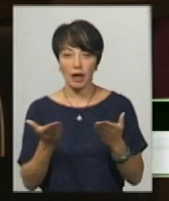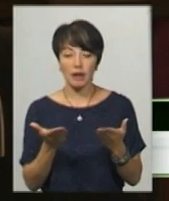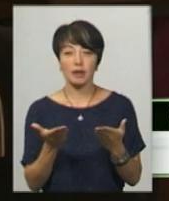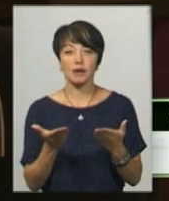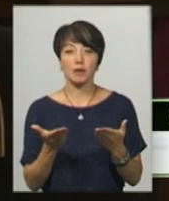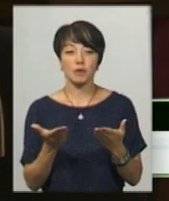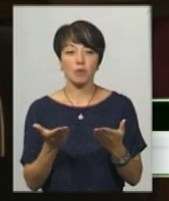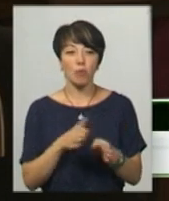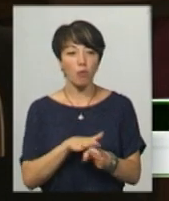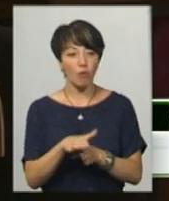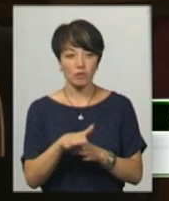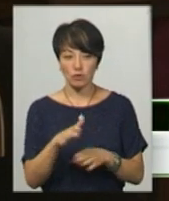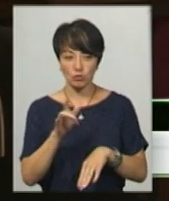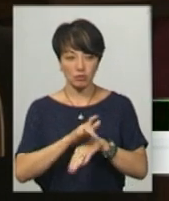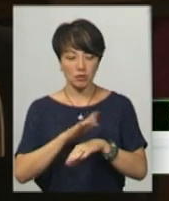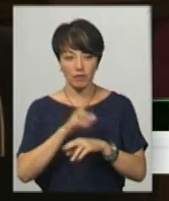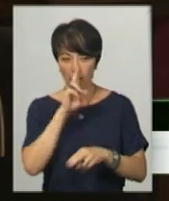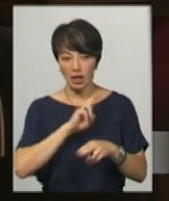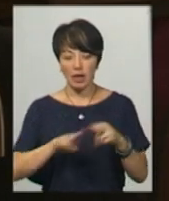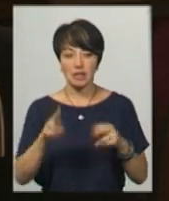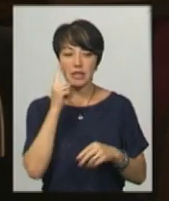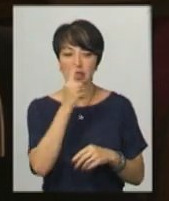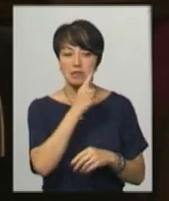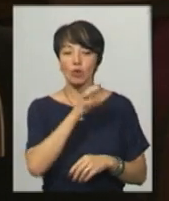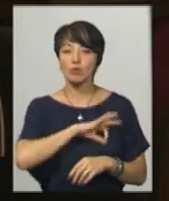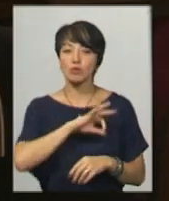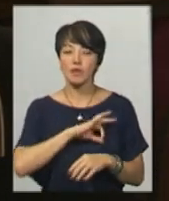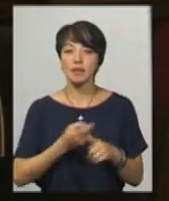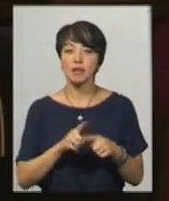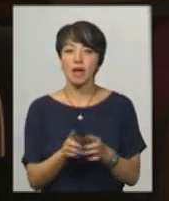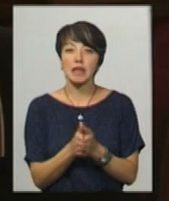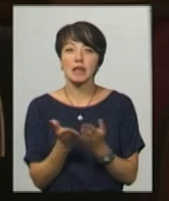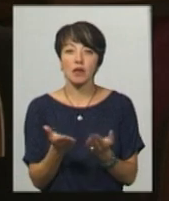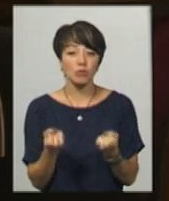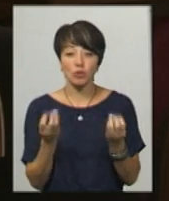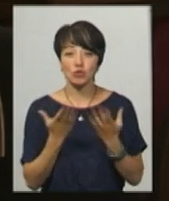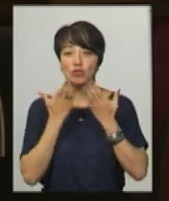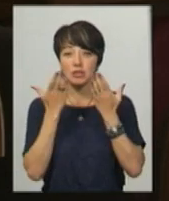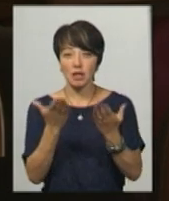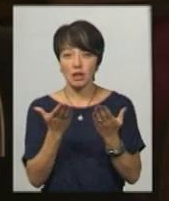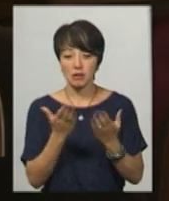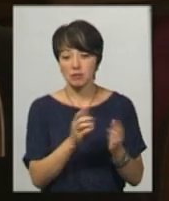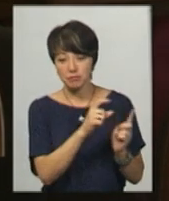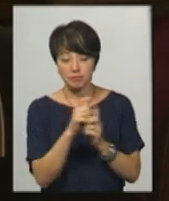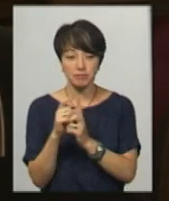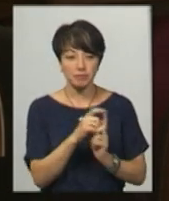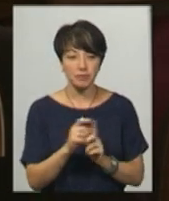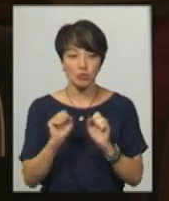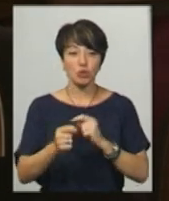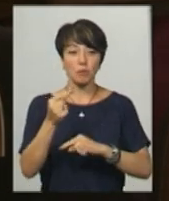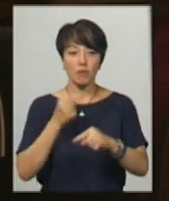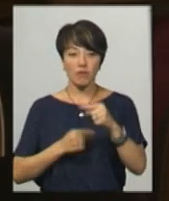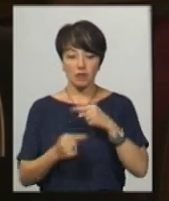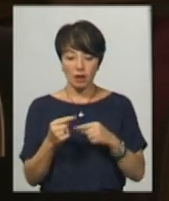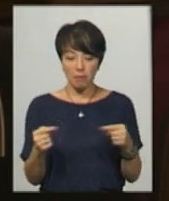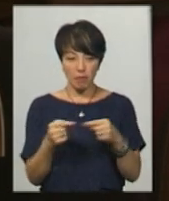які повністю втратили зір, користуватися цією книгою не просто читати її лінійно, вони зможуть повертатися